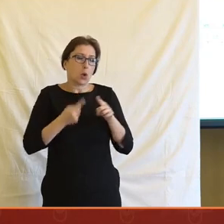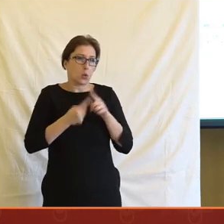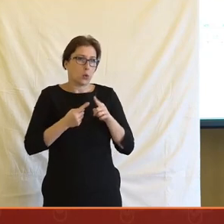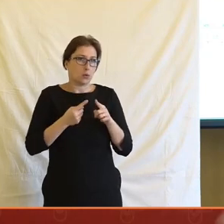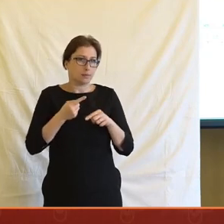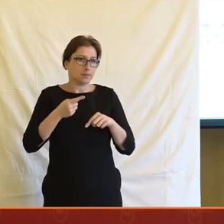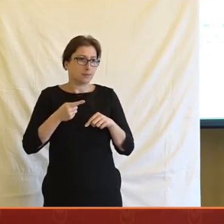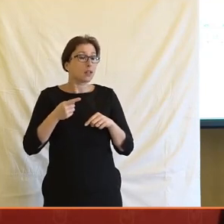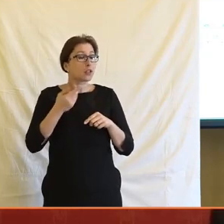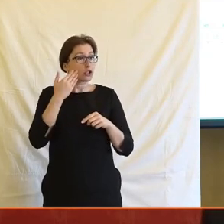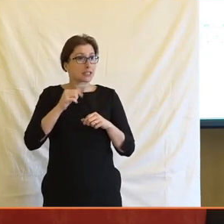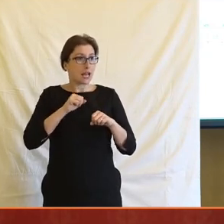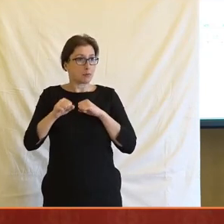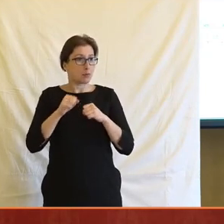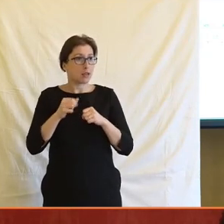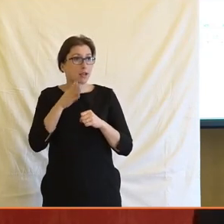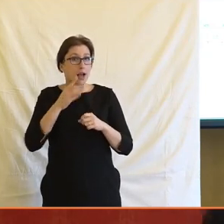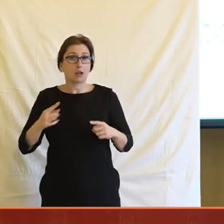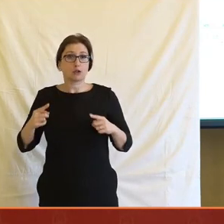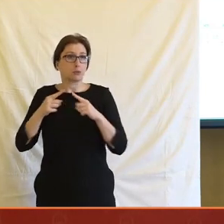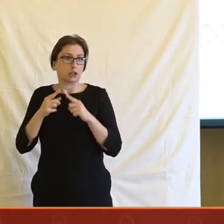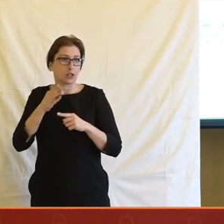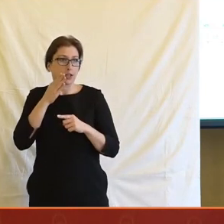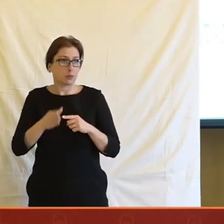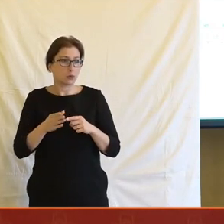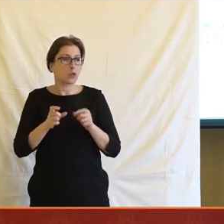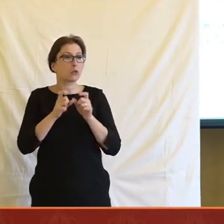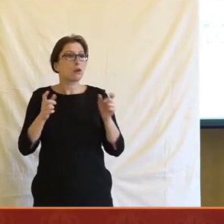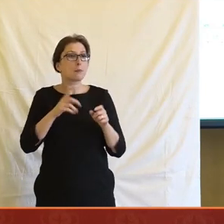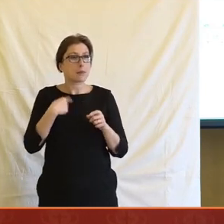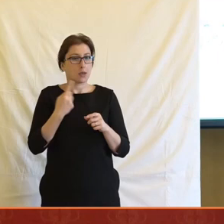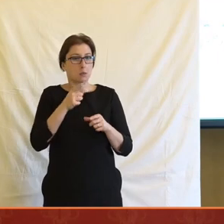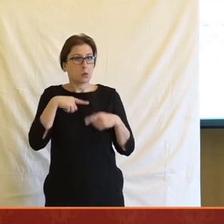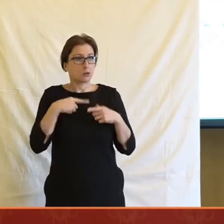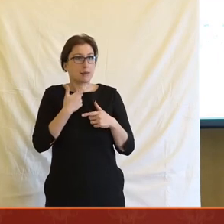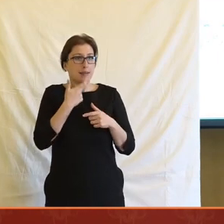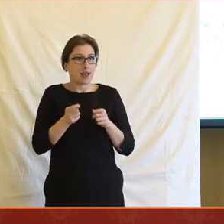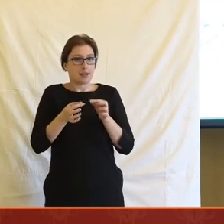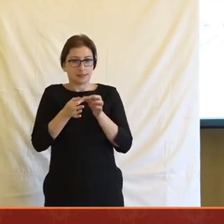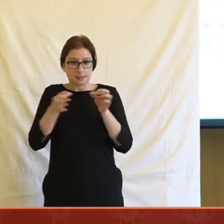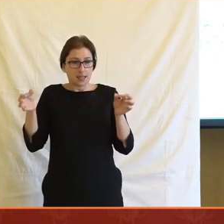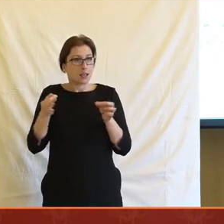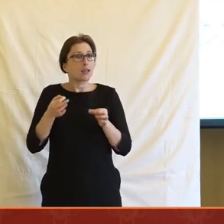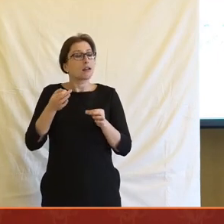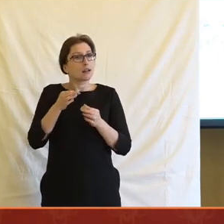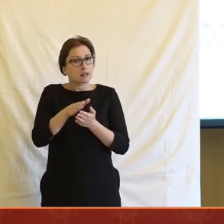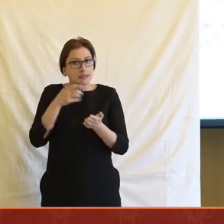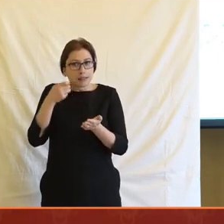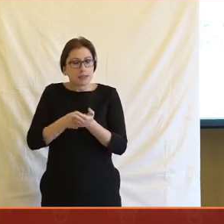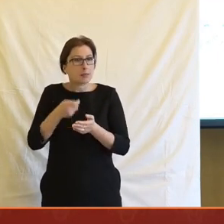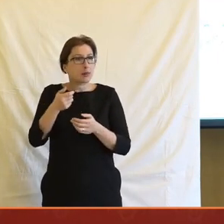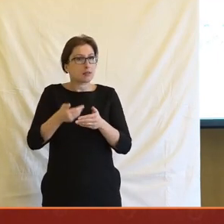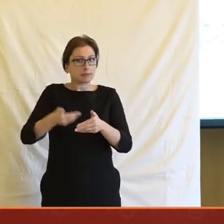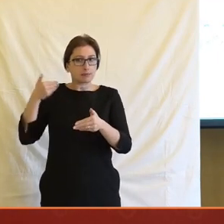a to je, že Česká republika tady nebude na špičce, protože my používáme jazyk, používaný minimum lidí ze začátku 19. století